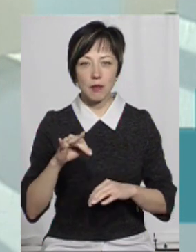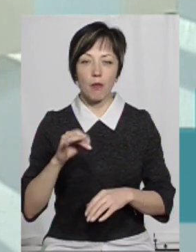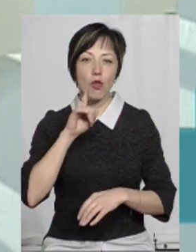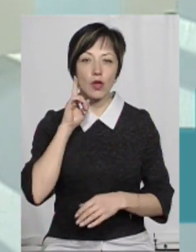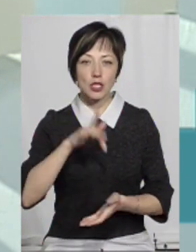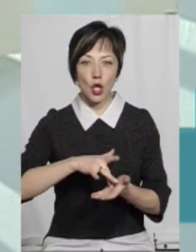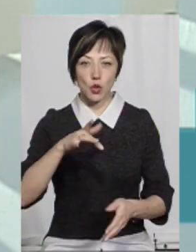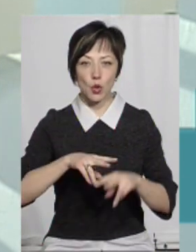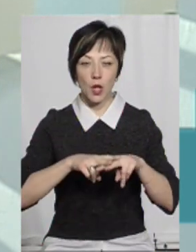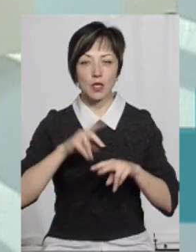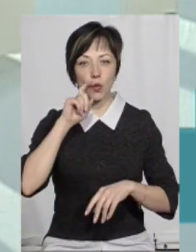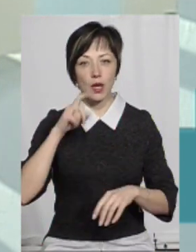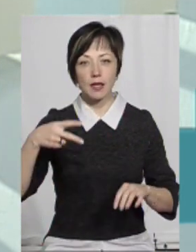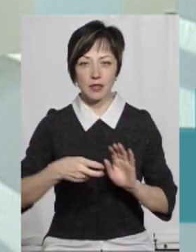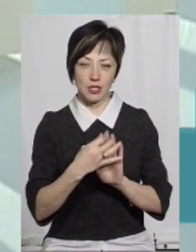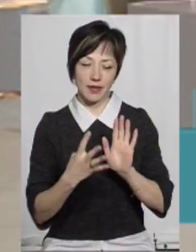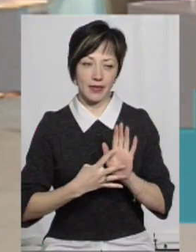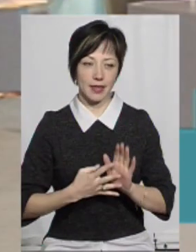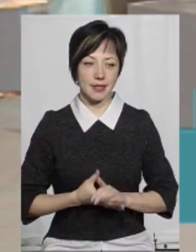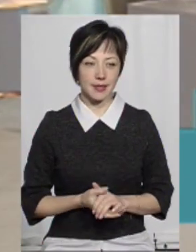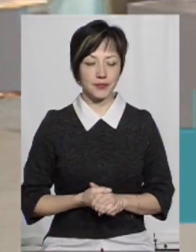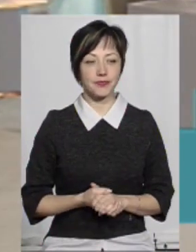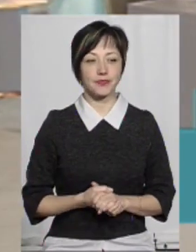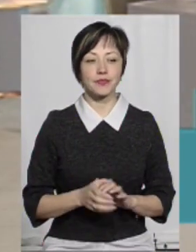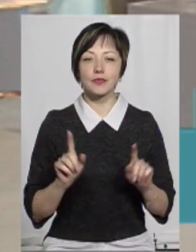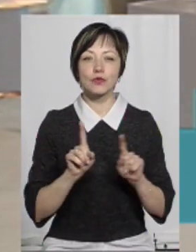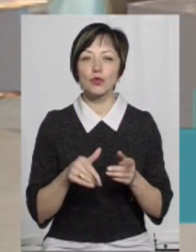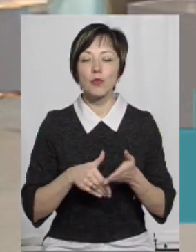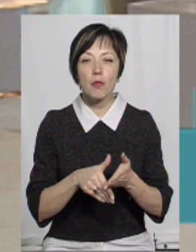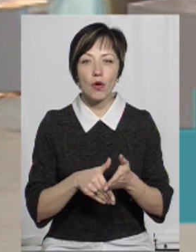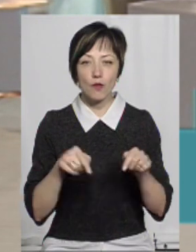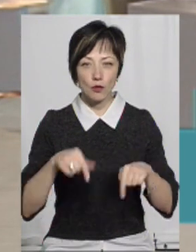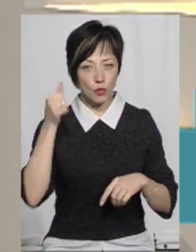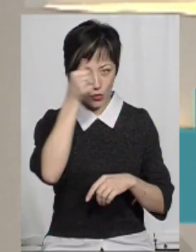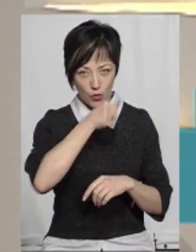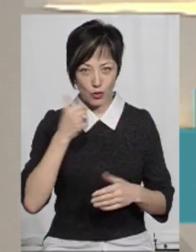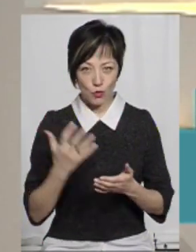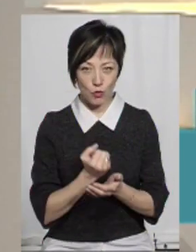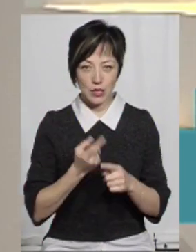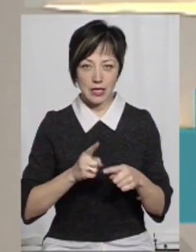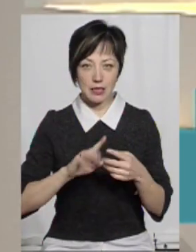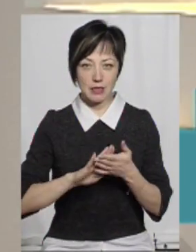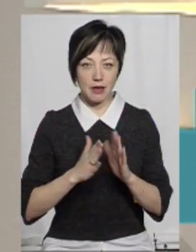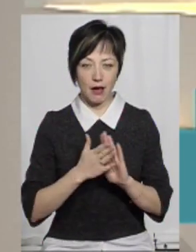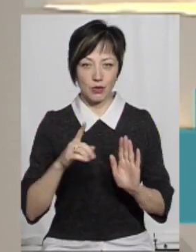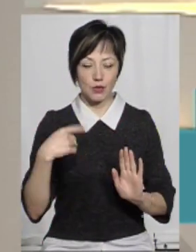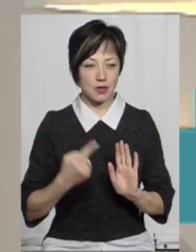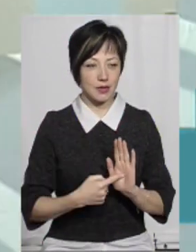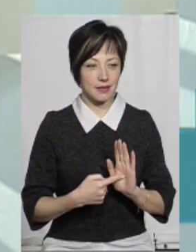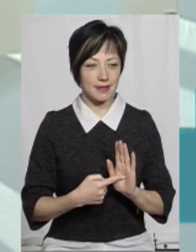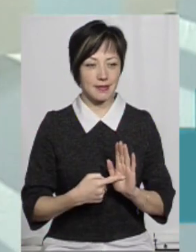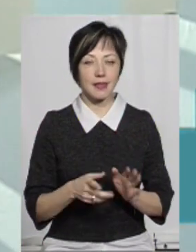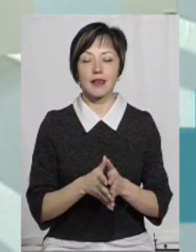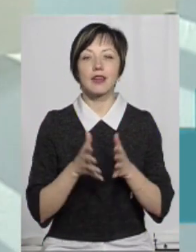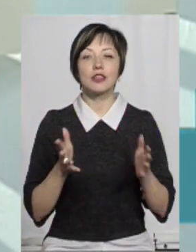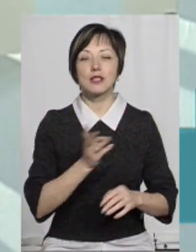столиця України 2019. І що ж допомогло в цьому році здобути цей статус? Ну, перш за все,